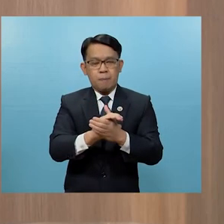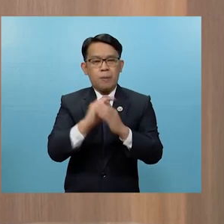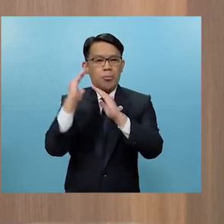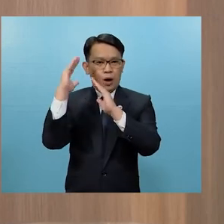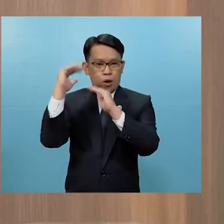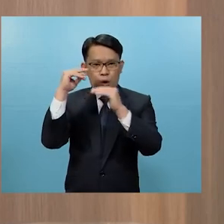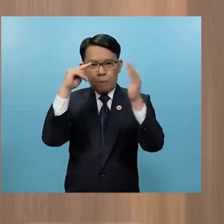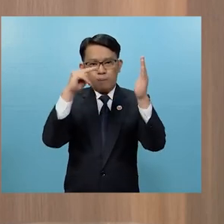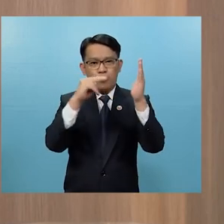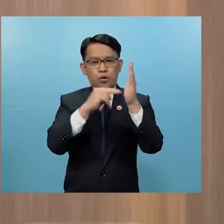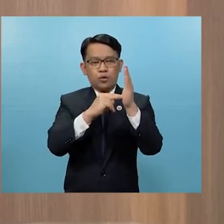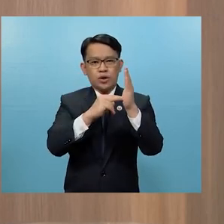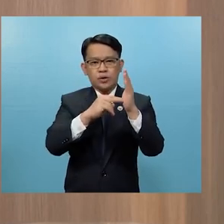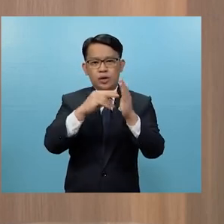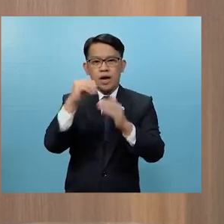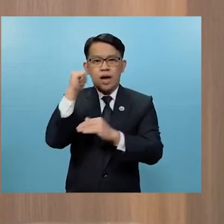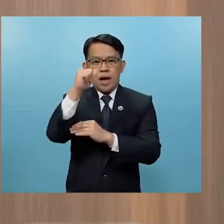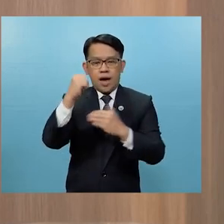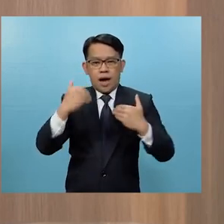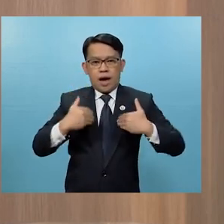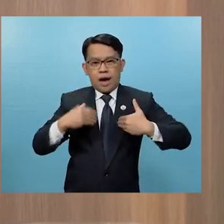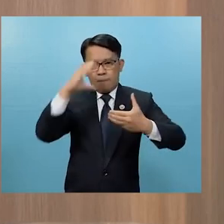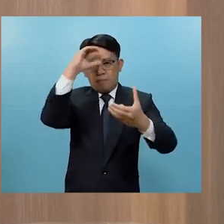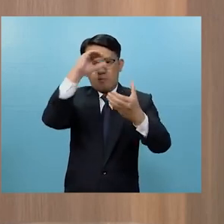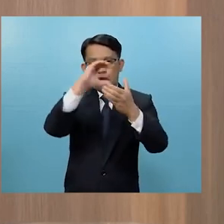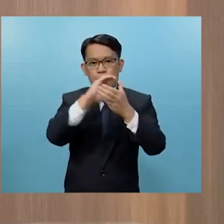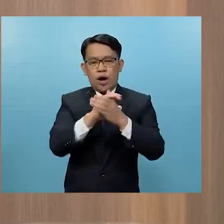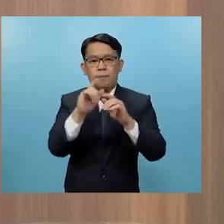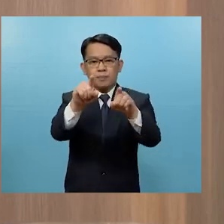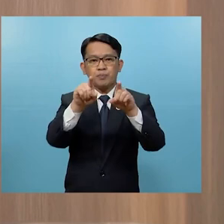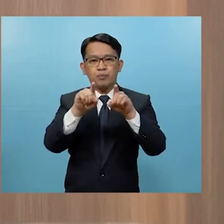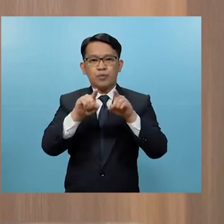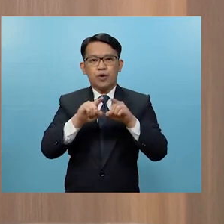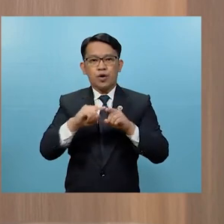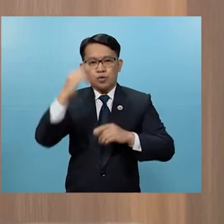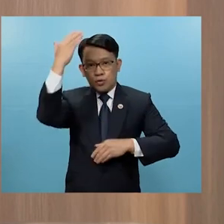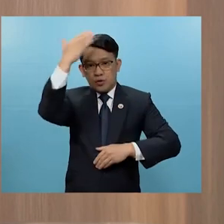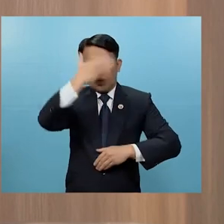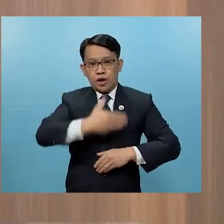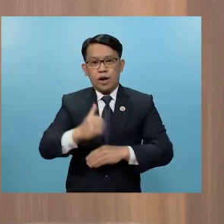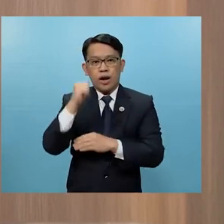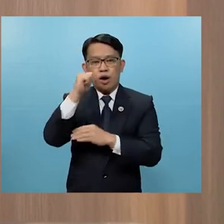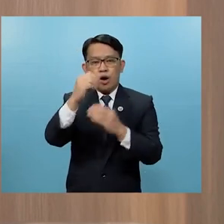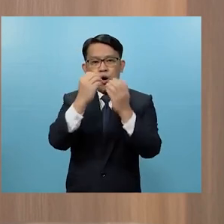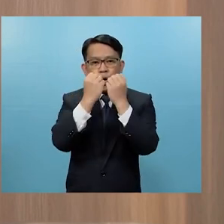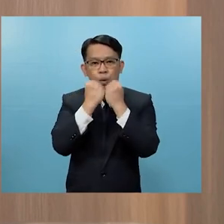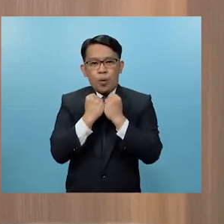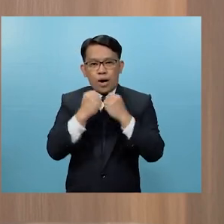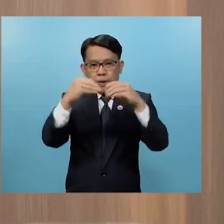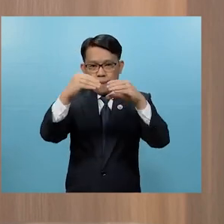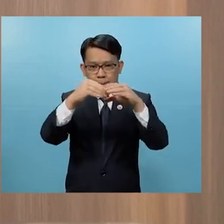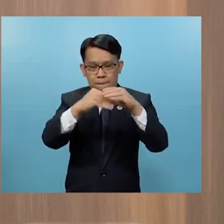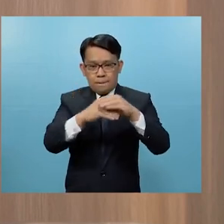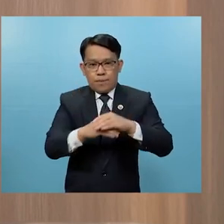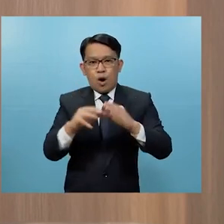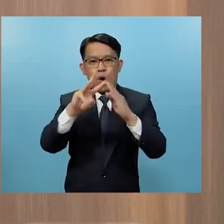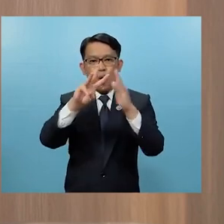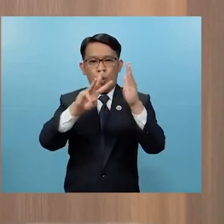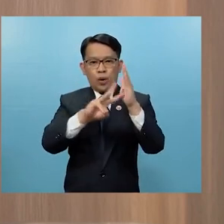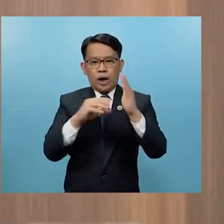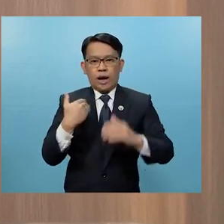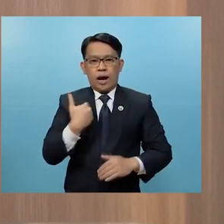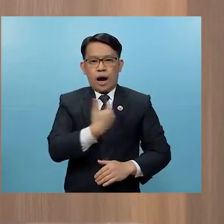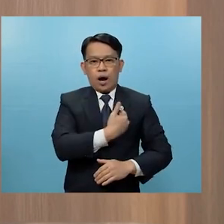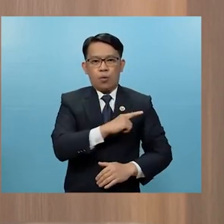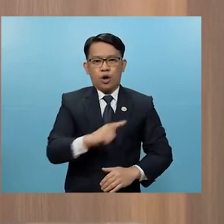po ay napansin ang mga babaeng may asawa at maging ng mga kadalagahang nais ng mag-asawa na kalooban po ng